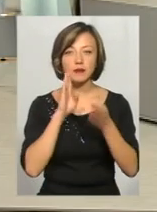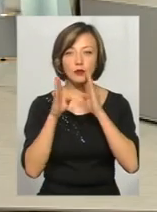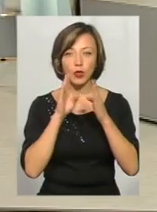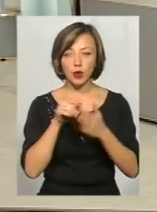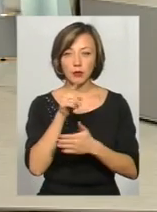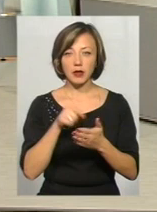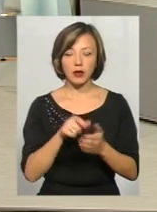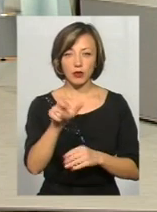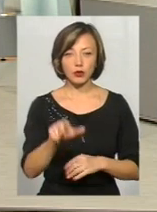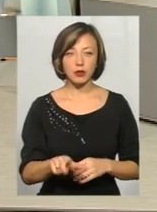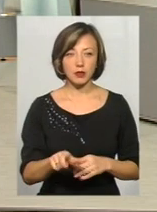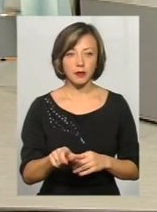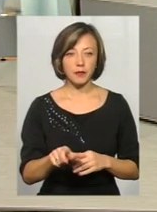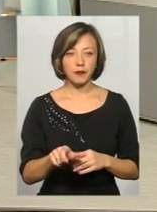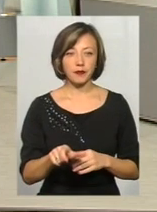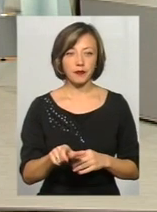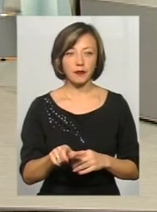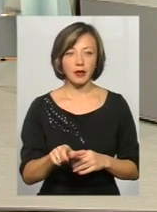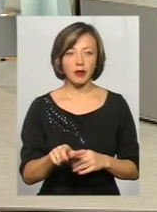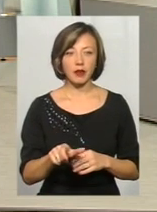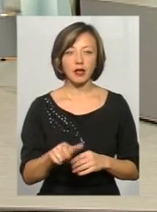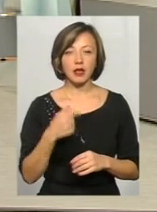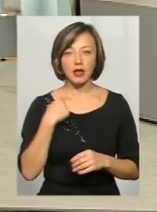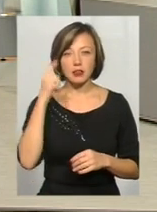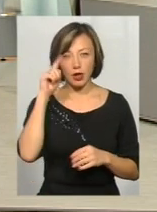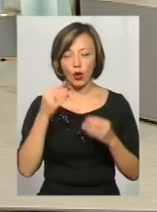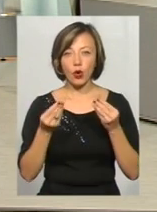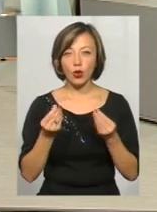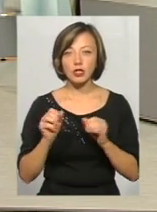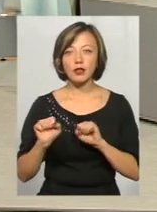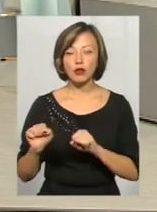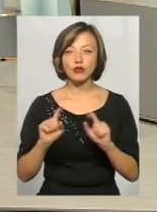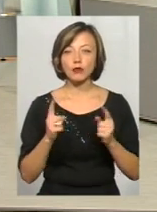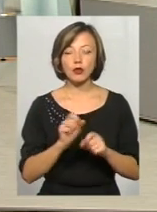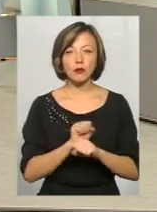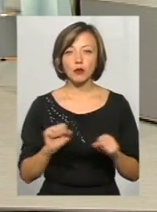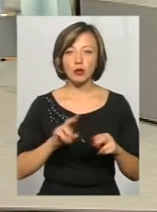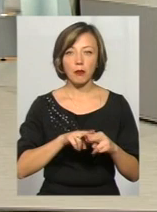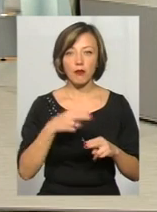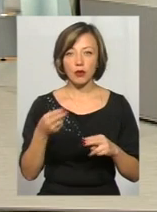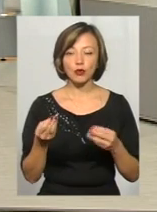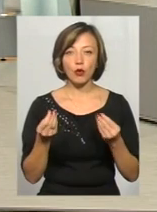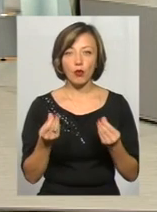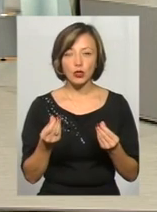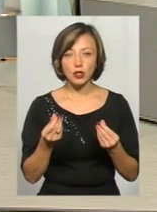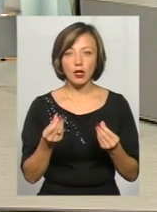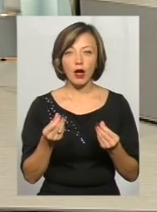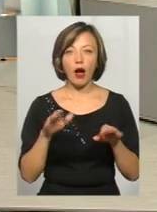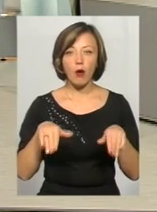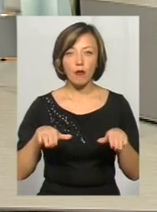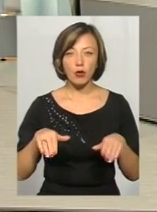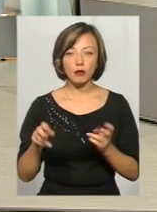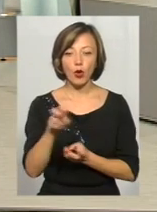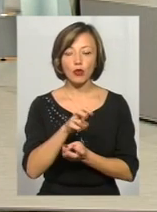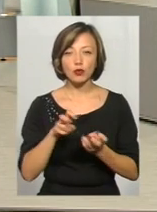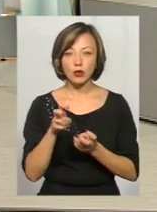задає таке питання, що, наскільки я знаю, що гроші застраховані. Чому не можна повернути кошти, а потім розшукувати